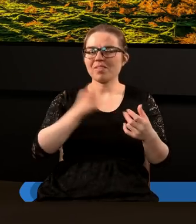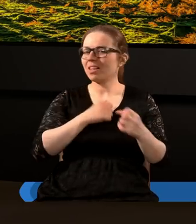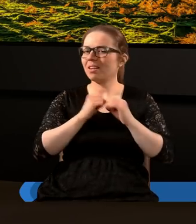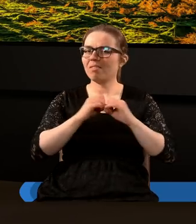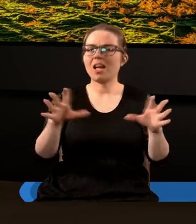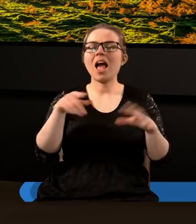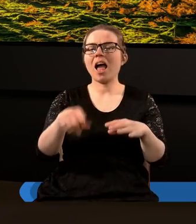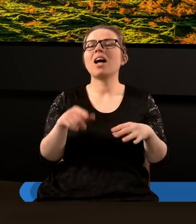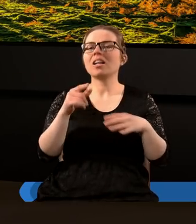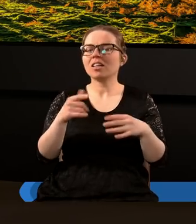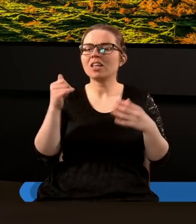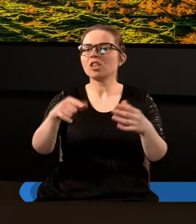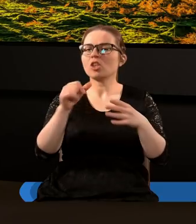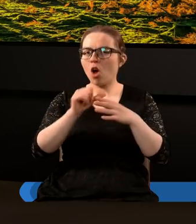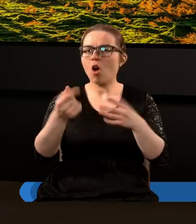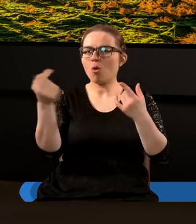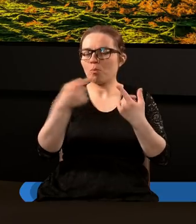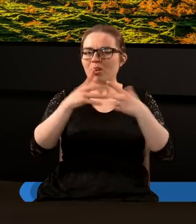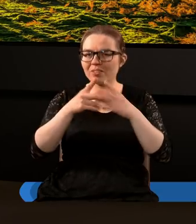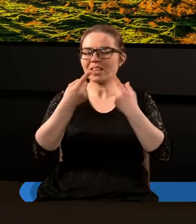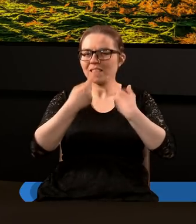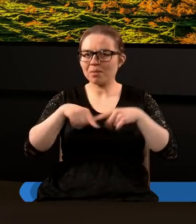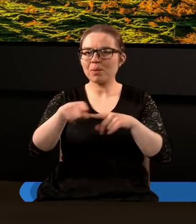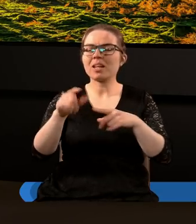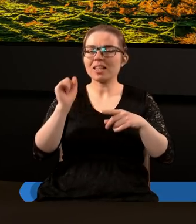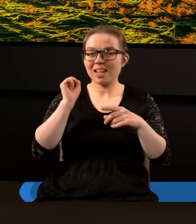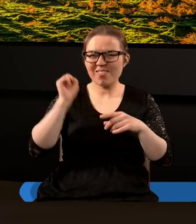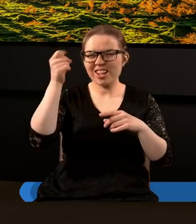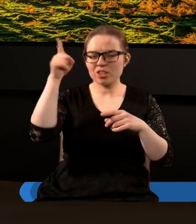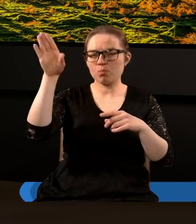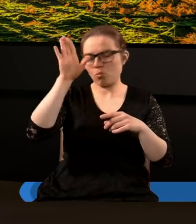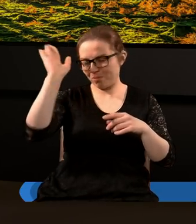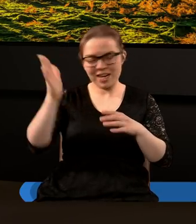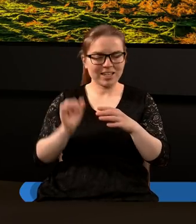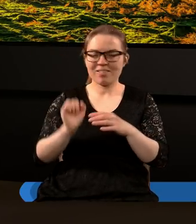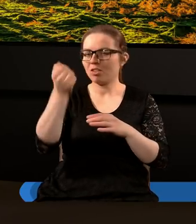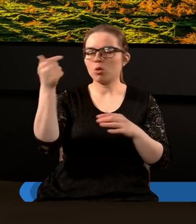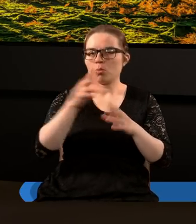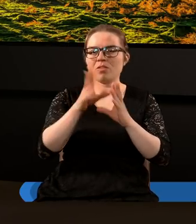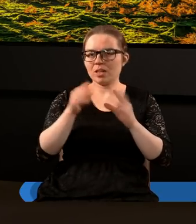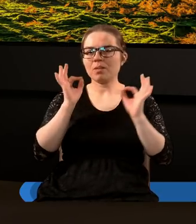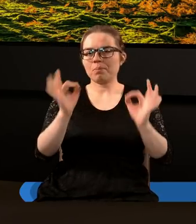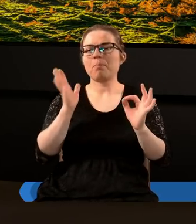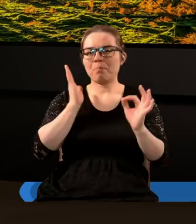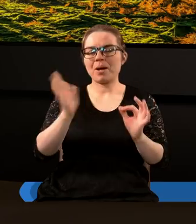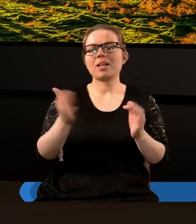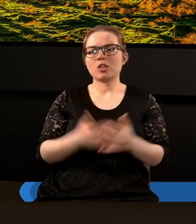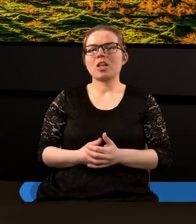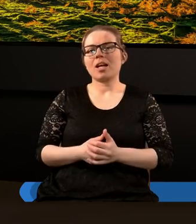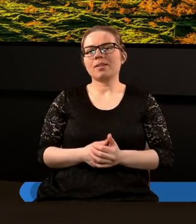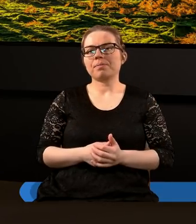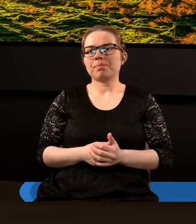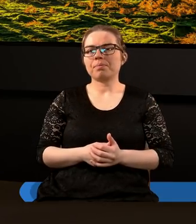daje nam zwycięstwo i mu oczywiście to na to zwycięstwo też oczekujemy które przyjdzie kiedy Jezus Chrystus przyjdzie drugi raz